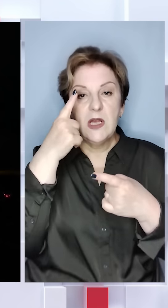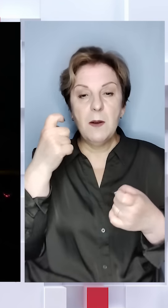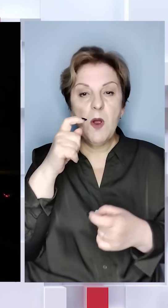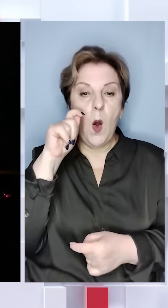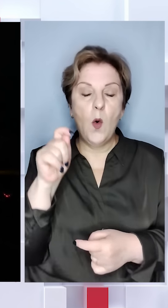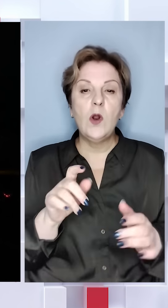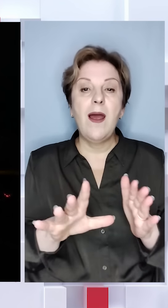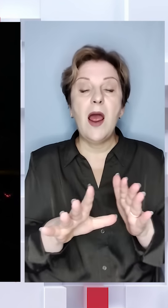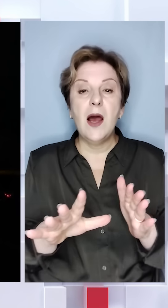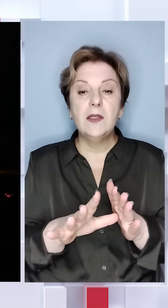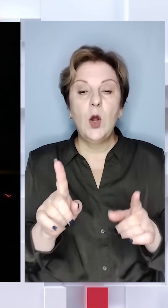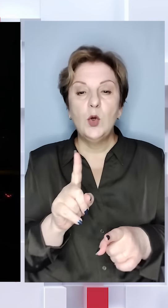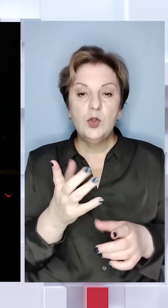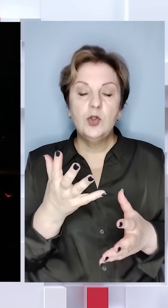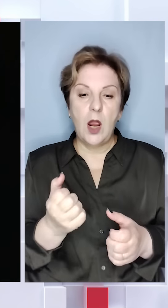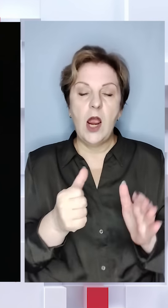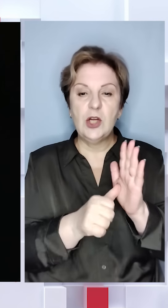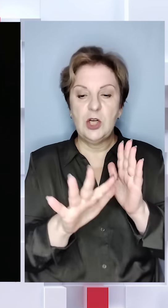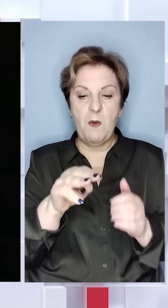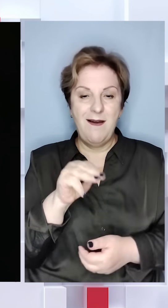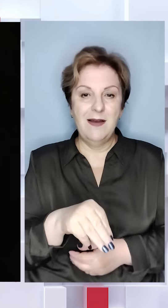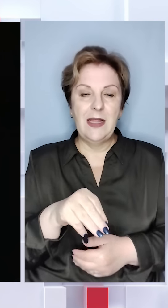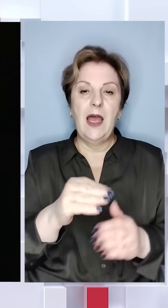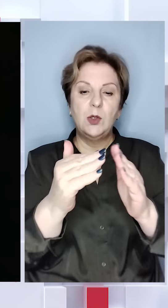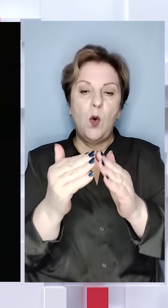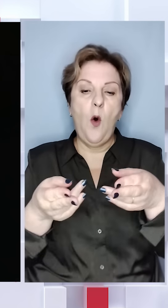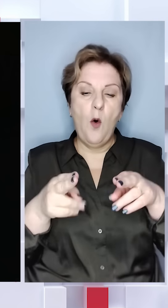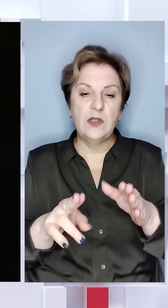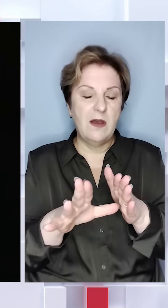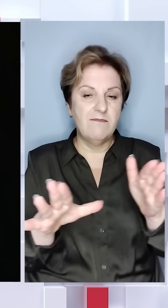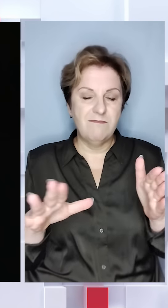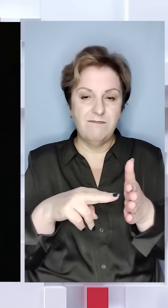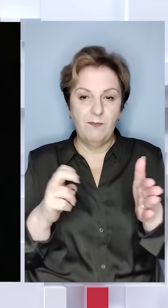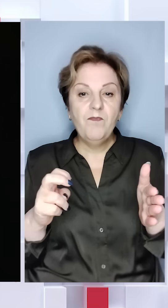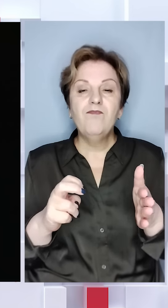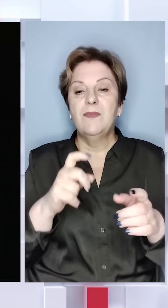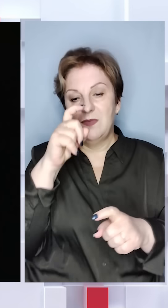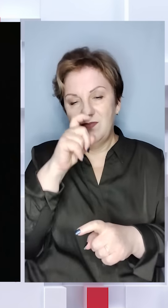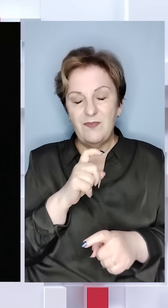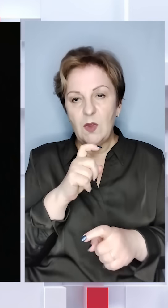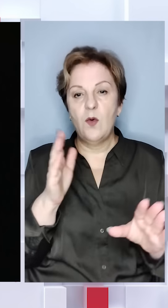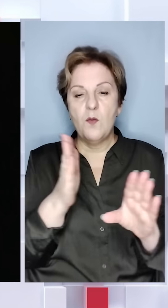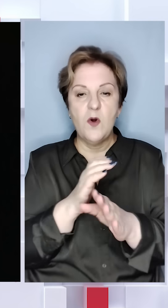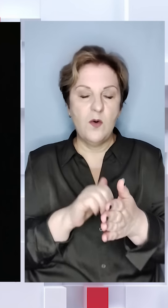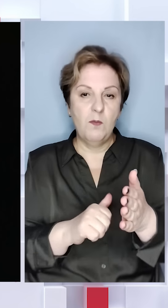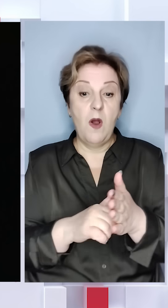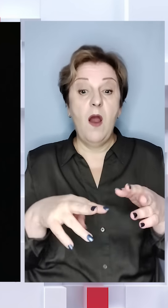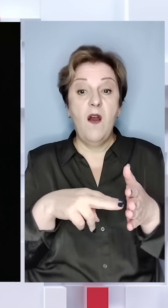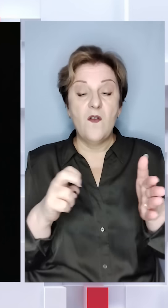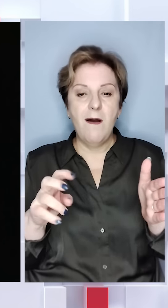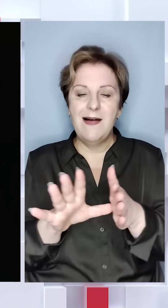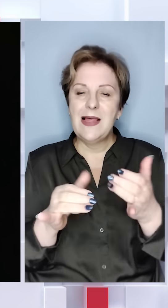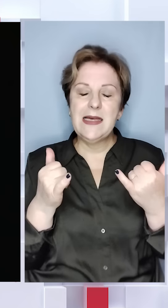Укренерго. Ще понад 65 тисяч осель залишилися без світла через негоду. Тому відключення електрики